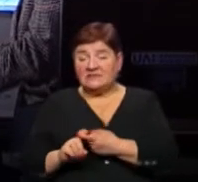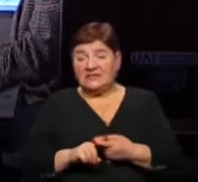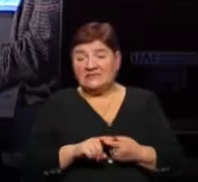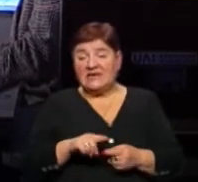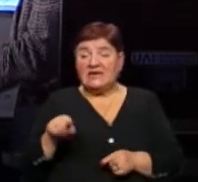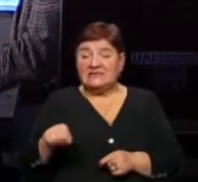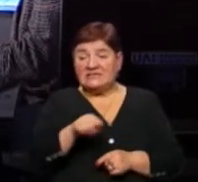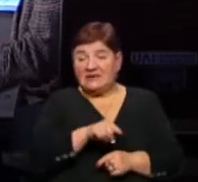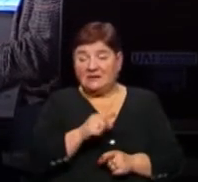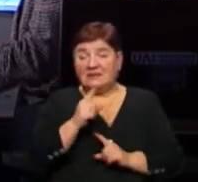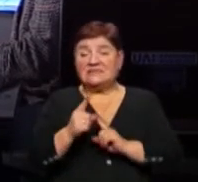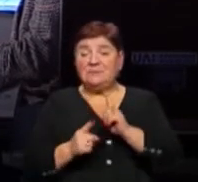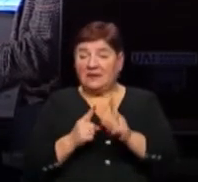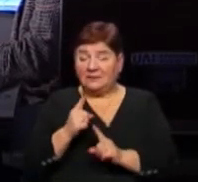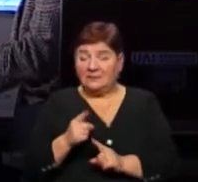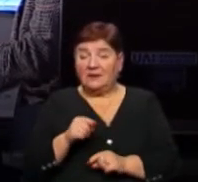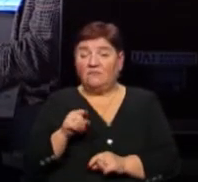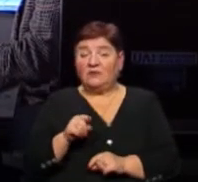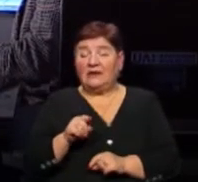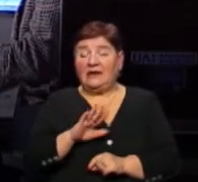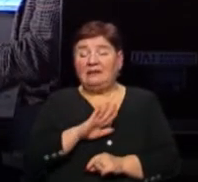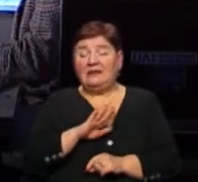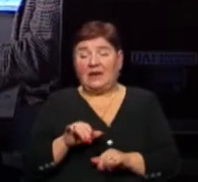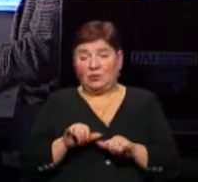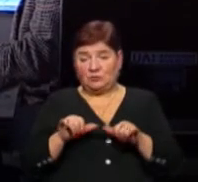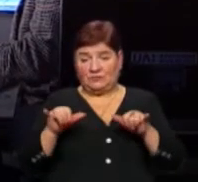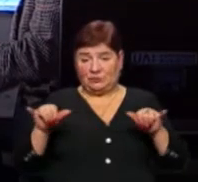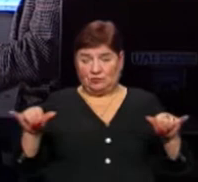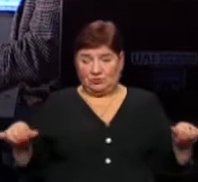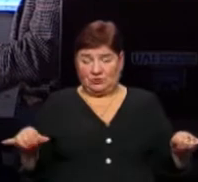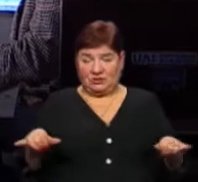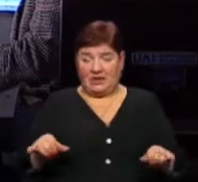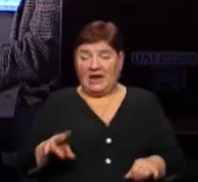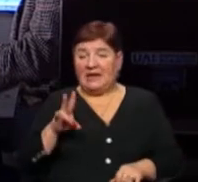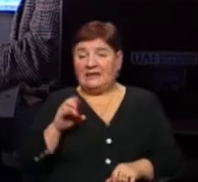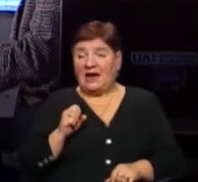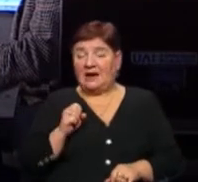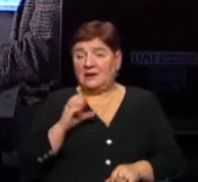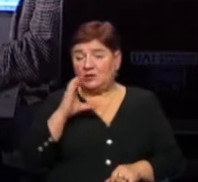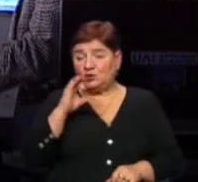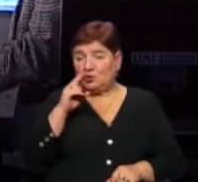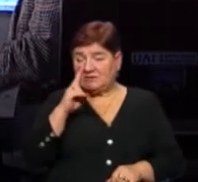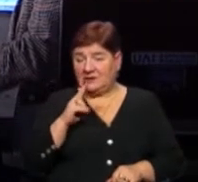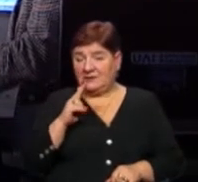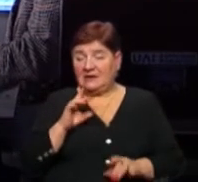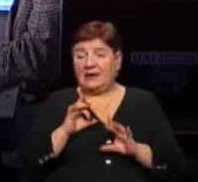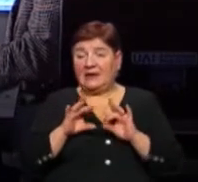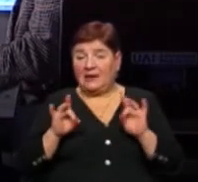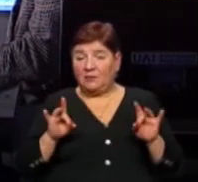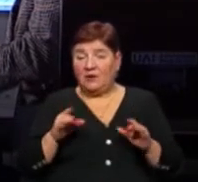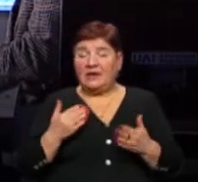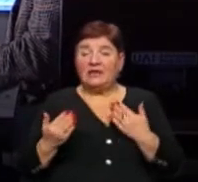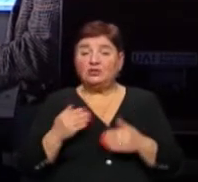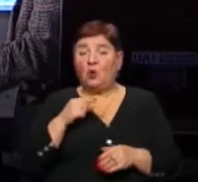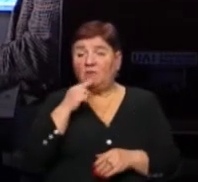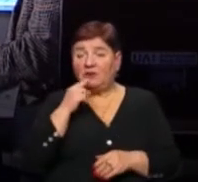цих змін, то вони не розповсюджуються на соціальну рекламу. Якщо говорити про